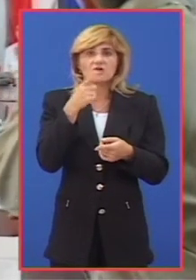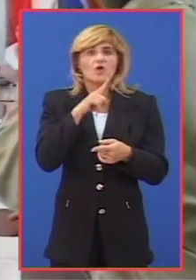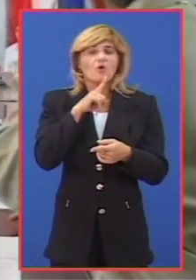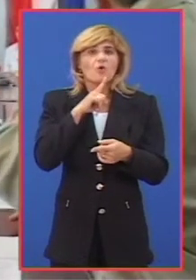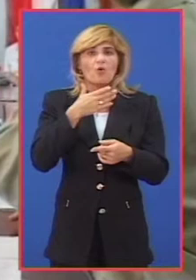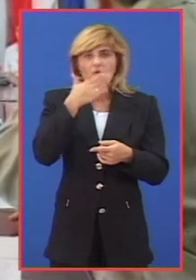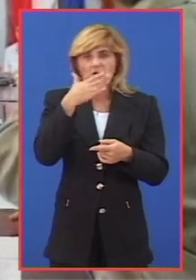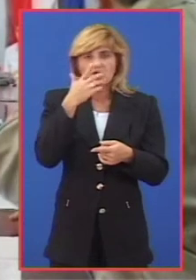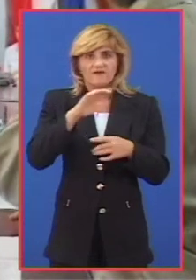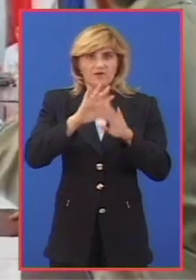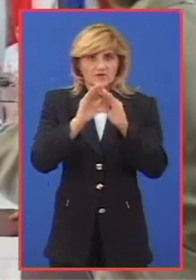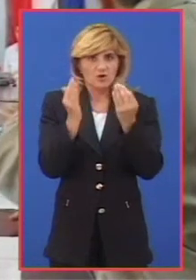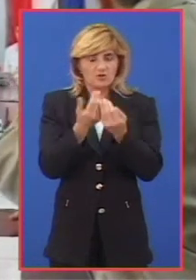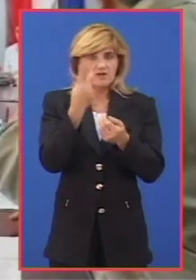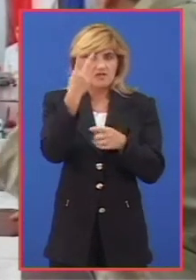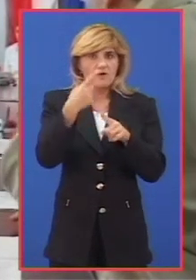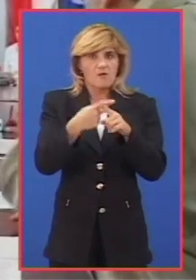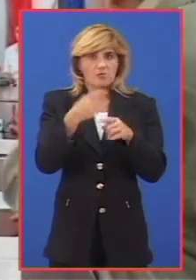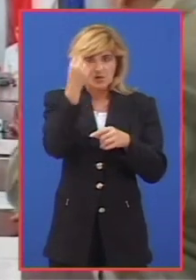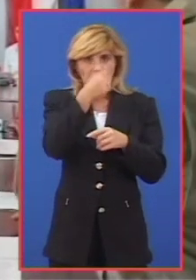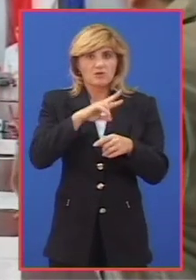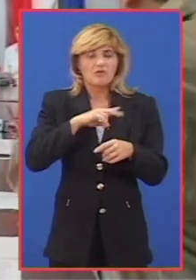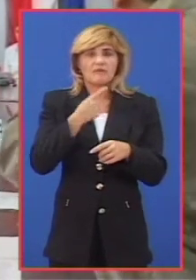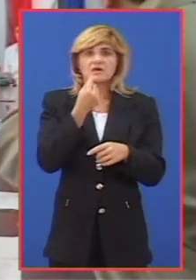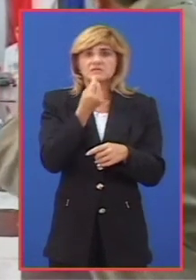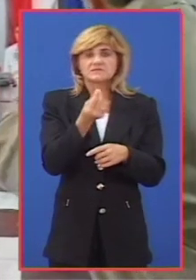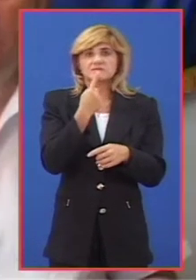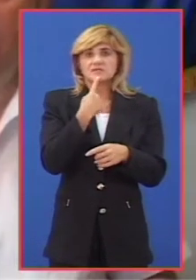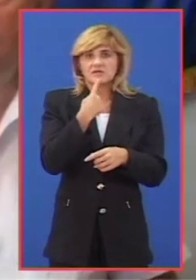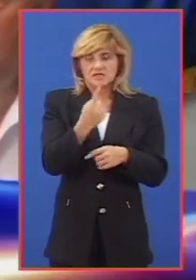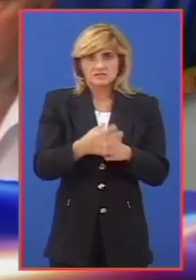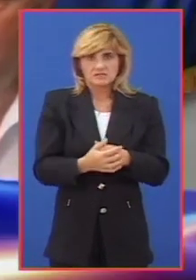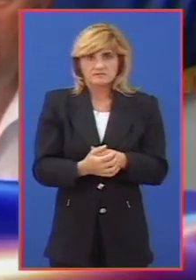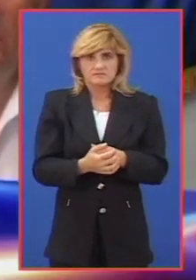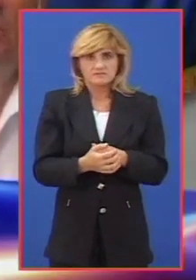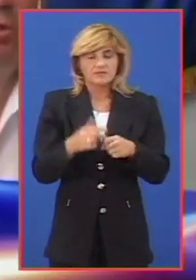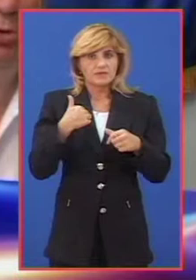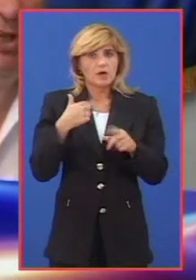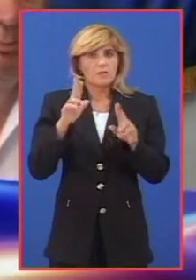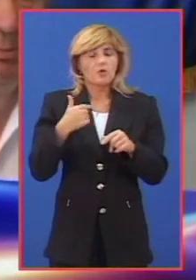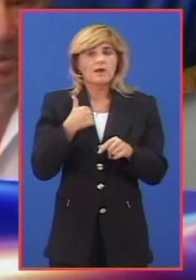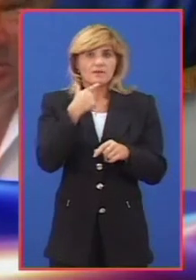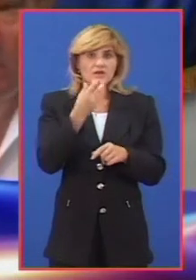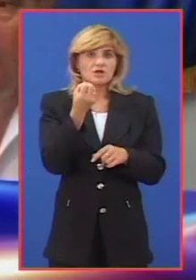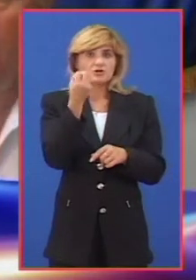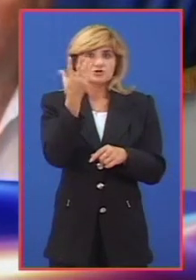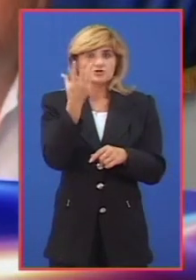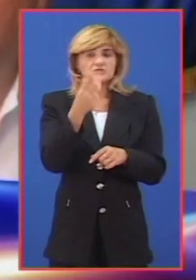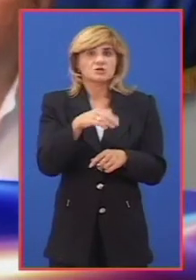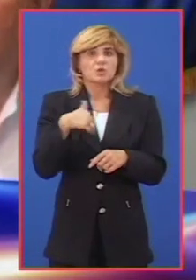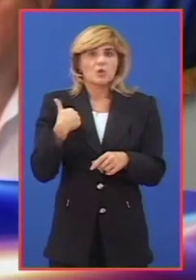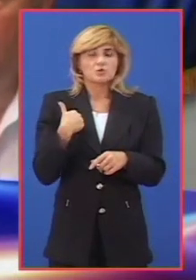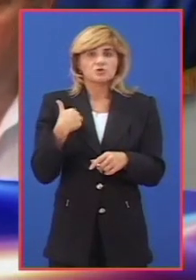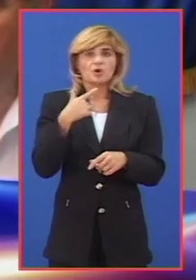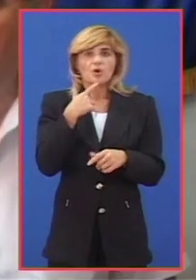odeljenja dva punja deljno imaće čas srpskog jezika. Ja moram reći tih 14 učenika koji su se potpisali, da